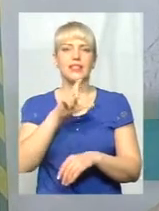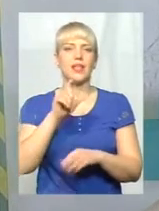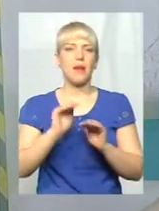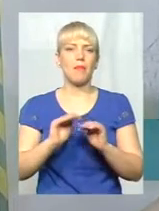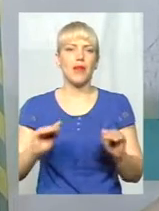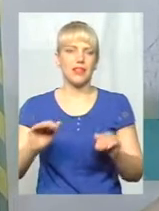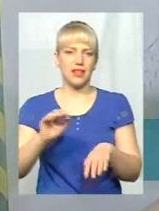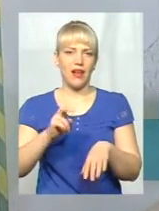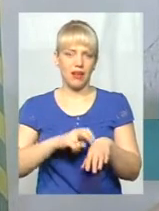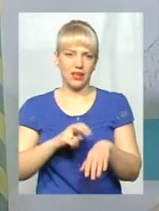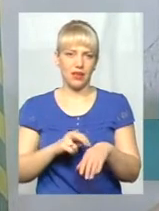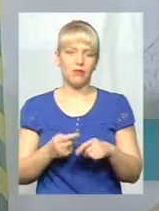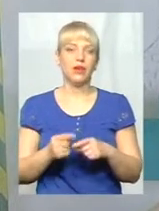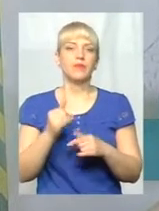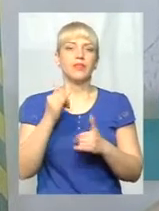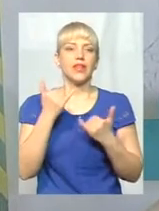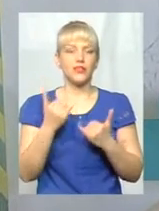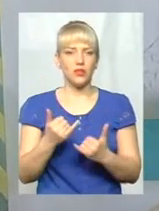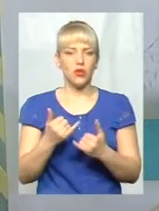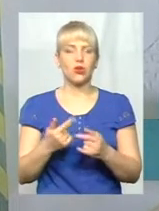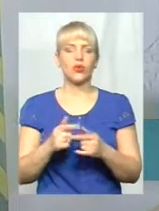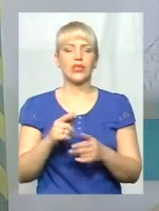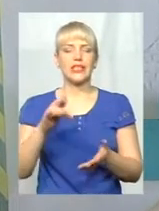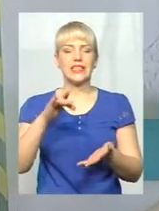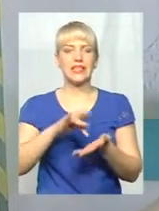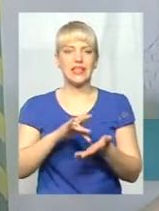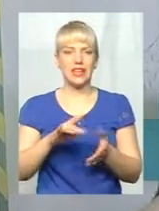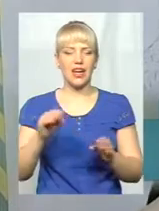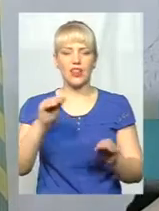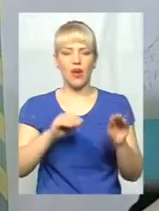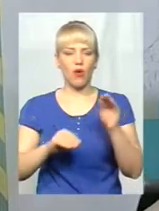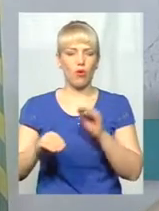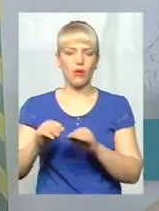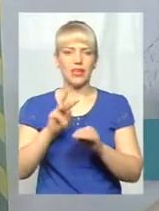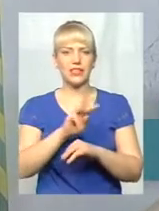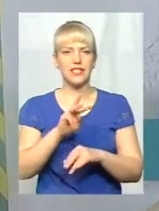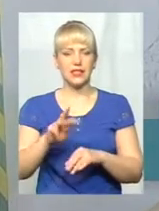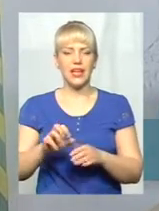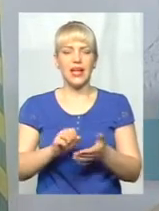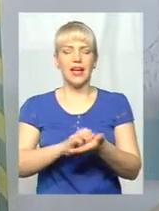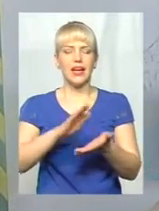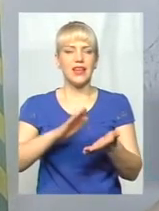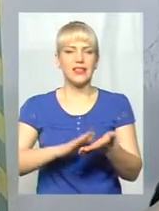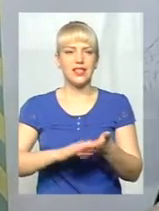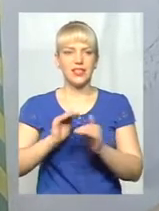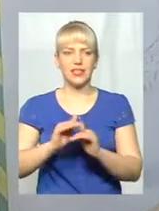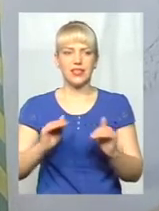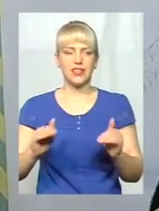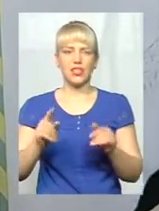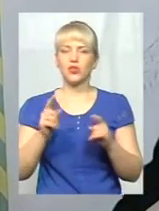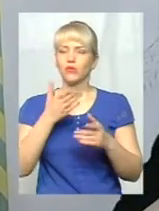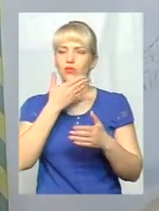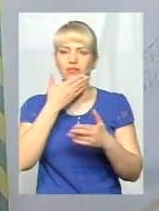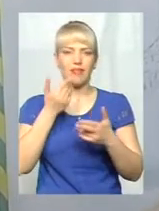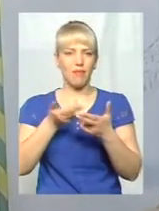знову ж, центральний компонент сайту реєстрацію дітей чомусь не підтверджує. Так що